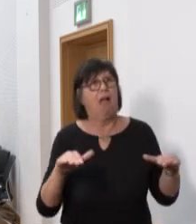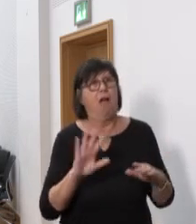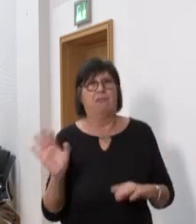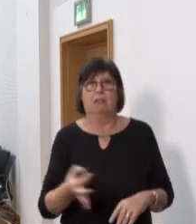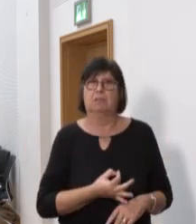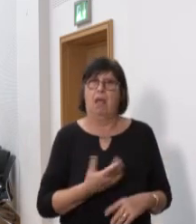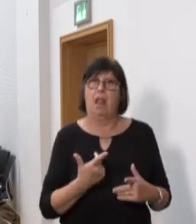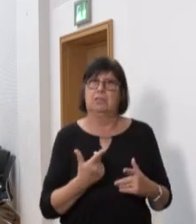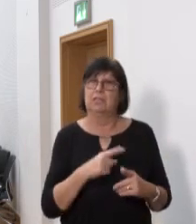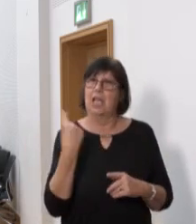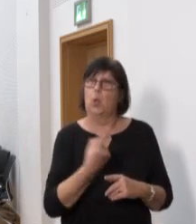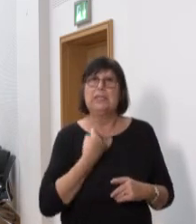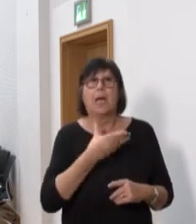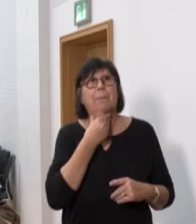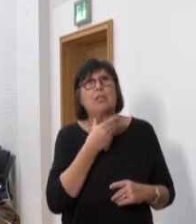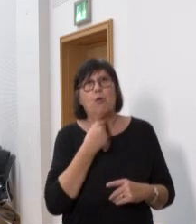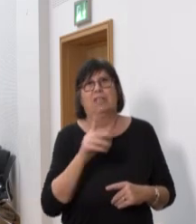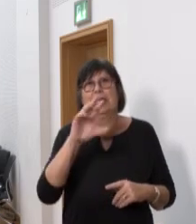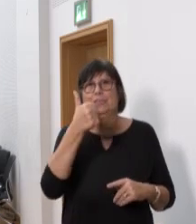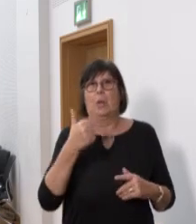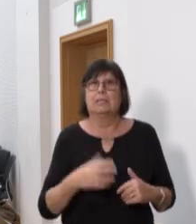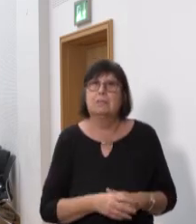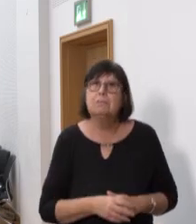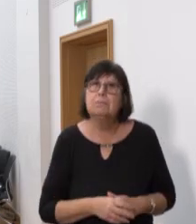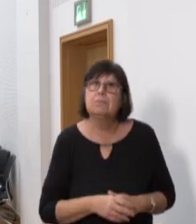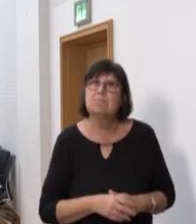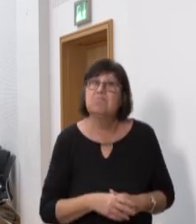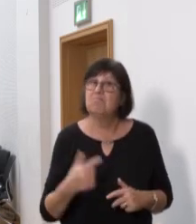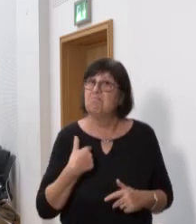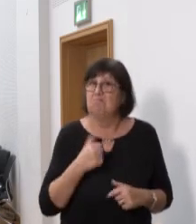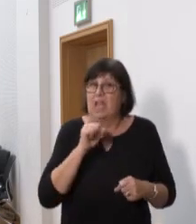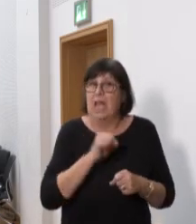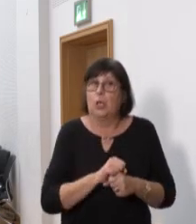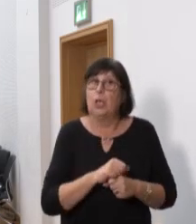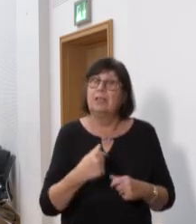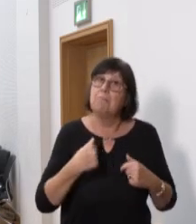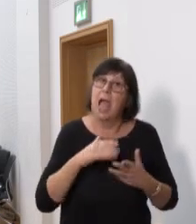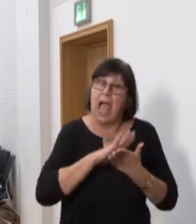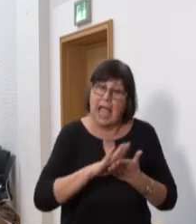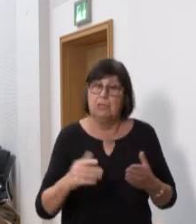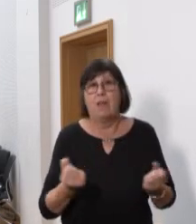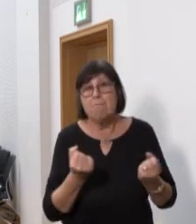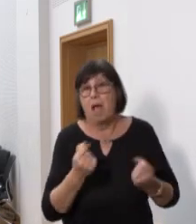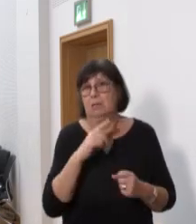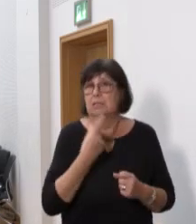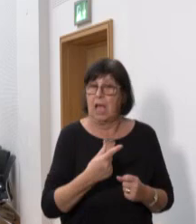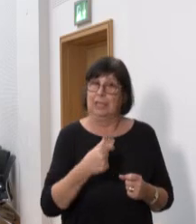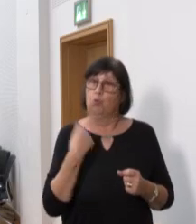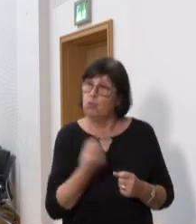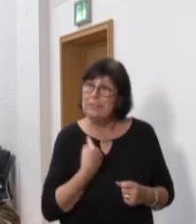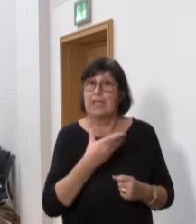Saarland, unsere Bedürftigen zuerst. Ich könnte es mir jetzt einfach machen und sagen, unsere